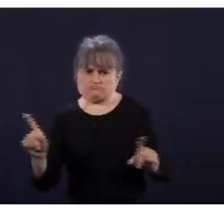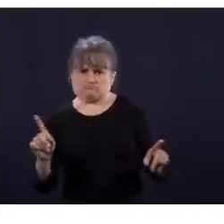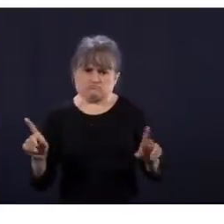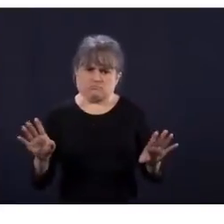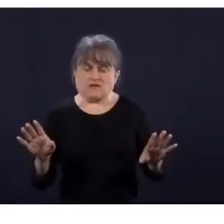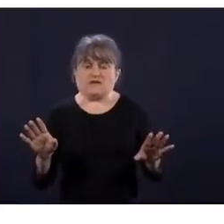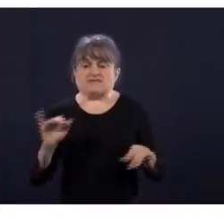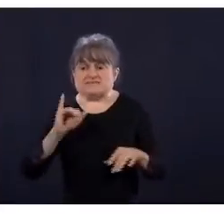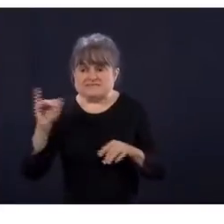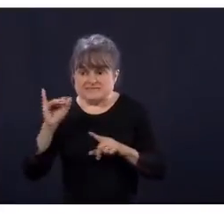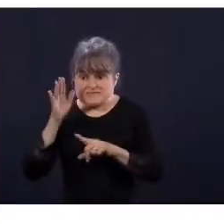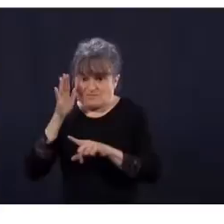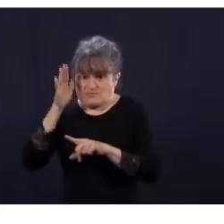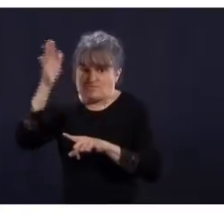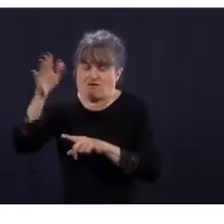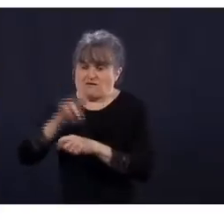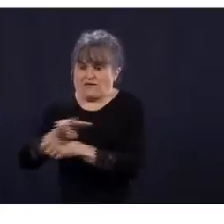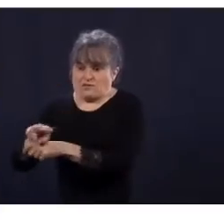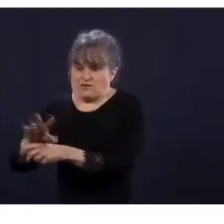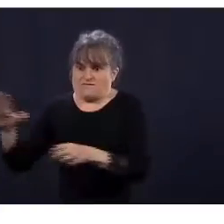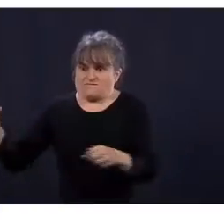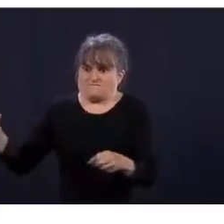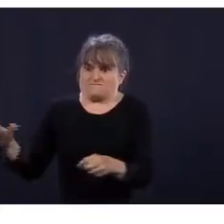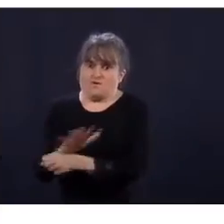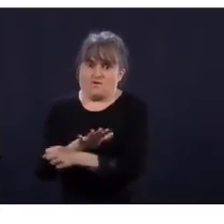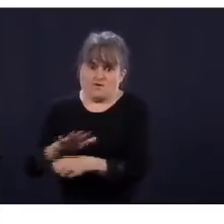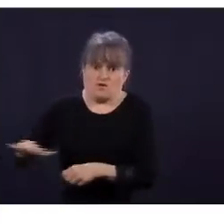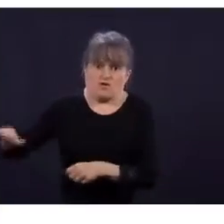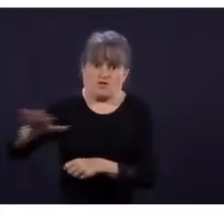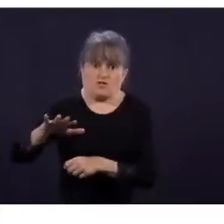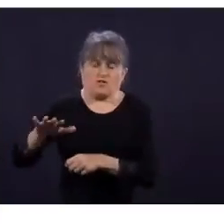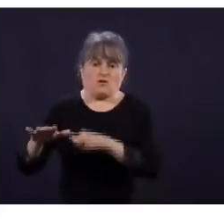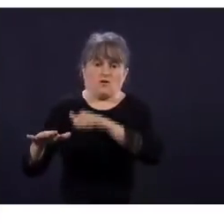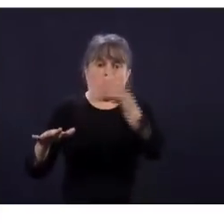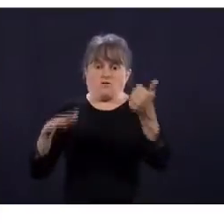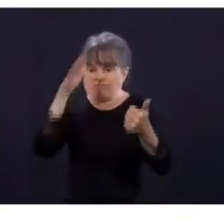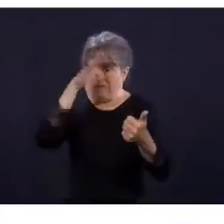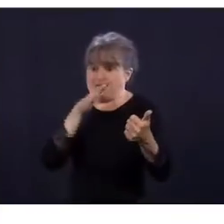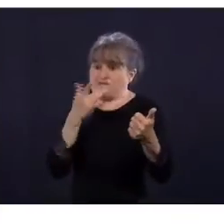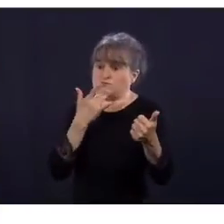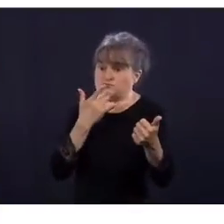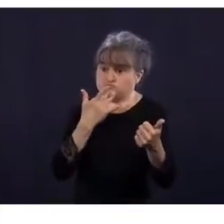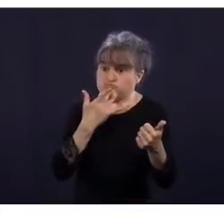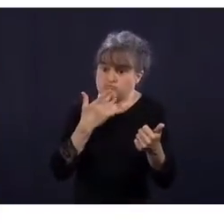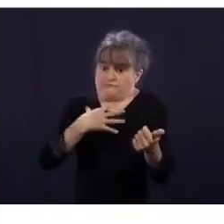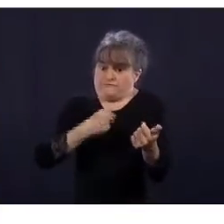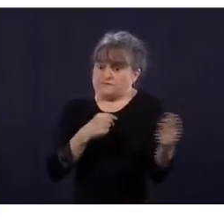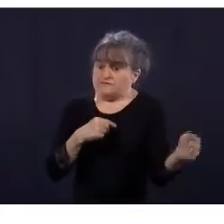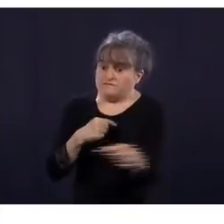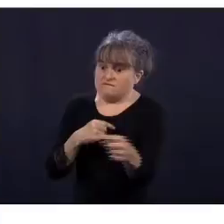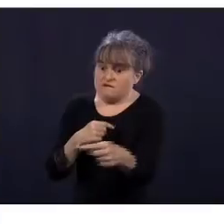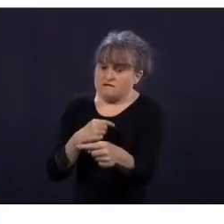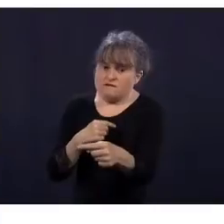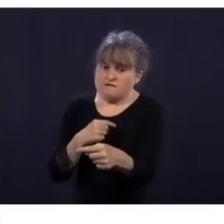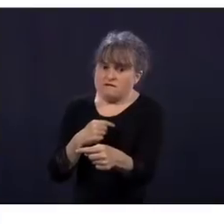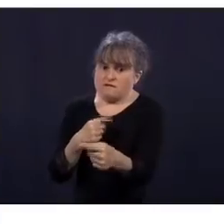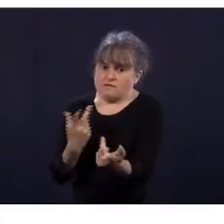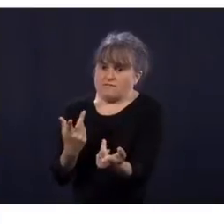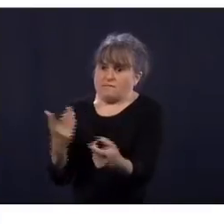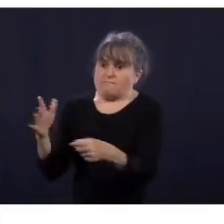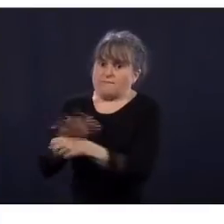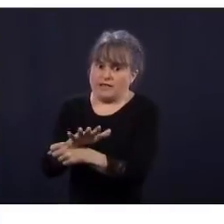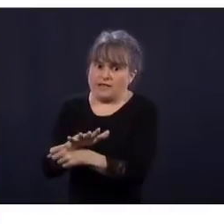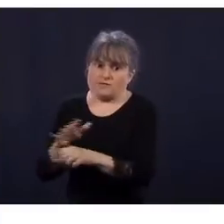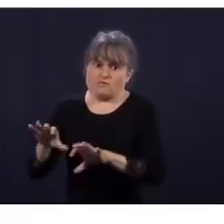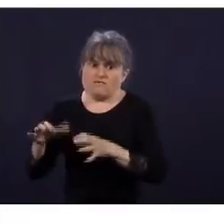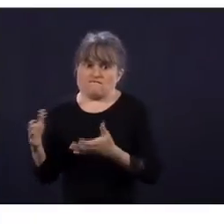qui veut utiliser la garderie? Très bien. Maintenant, si je peux me permettre, à mon tour, Marc-André Gagnon du Journal de Québec, Journal de Montréal. Mon collègue de TVA, il a